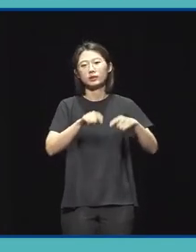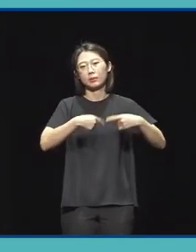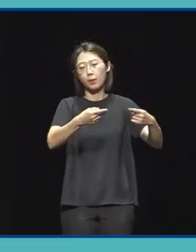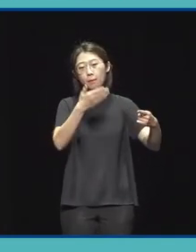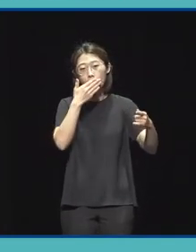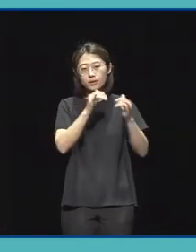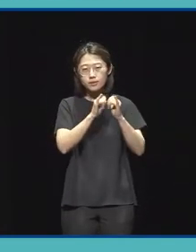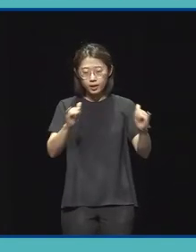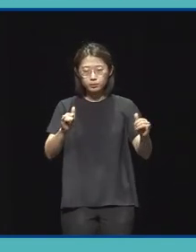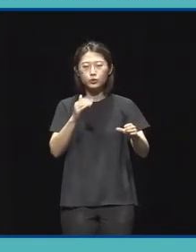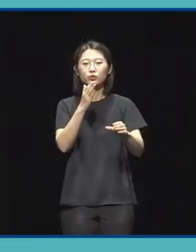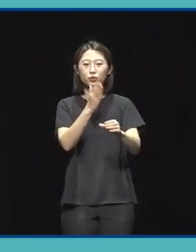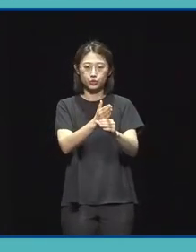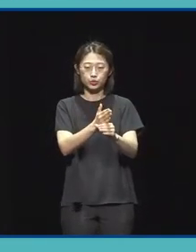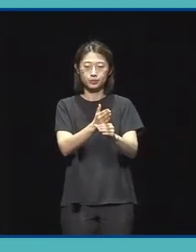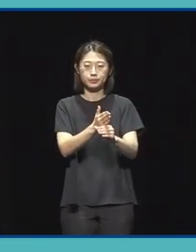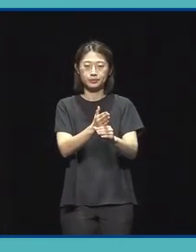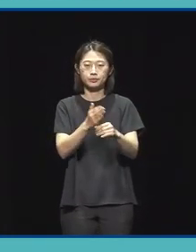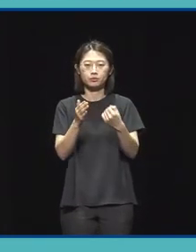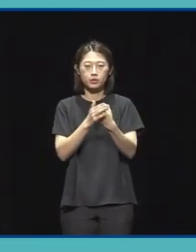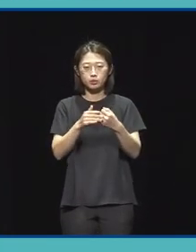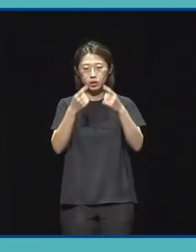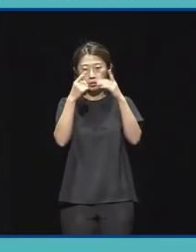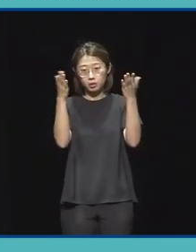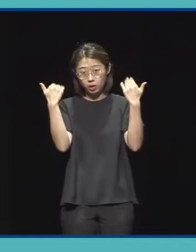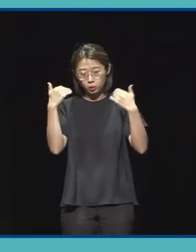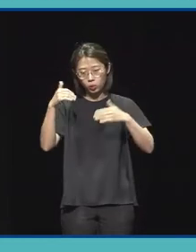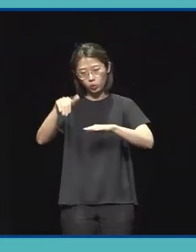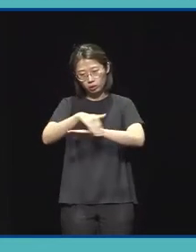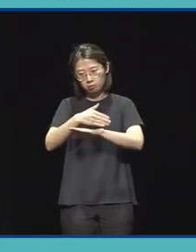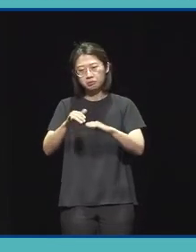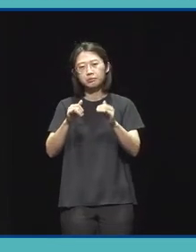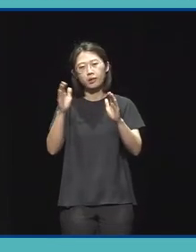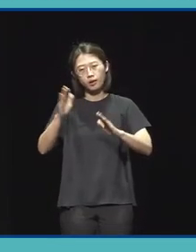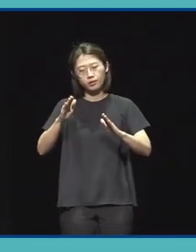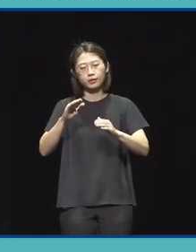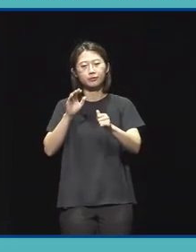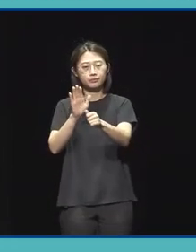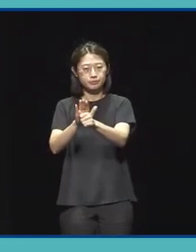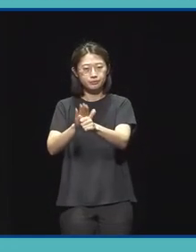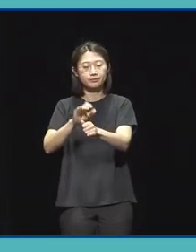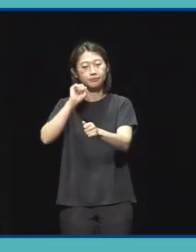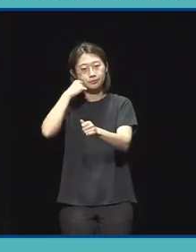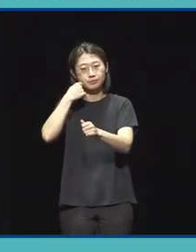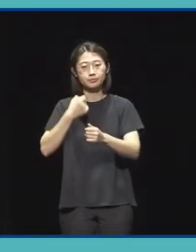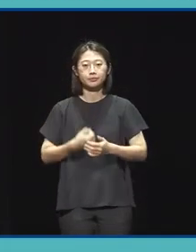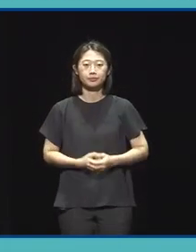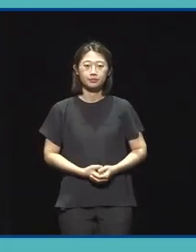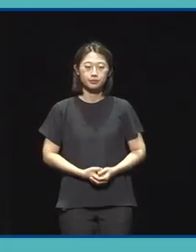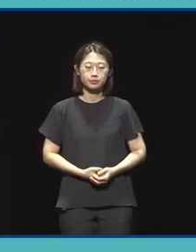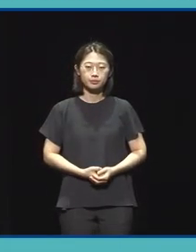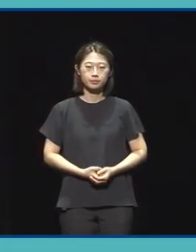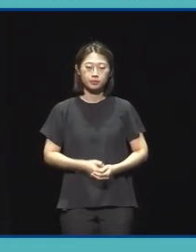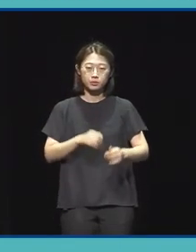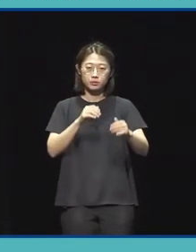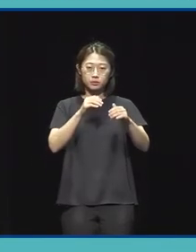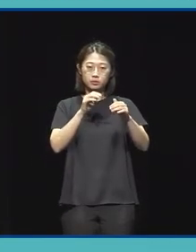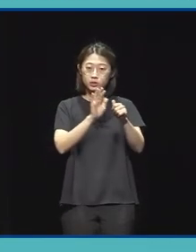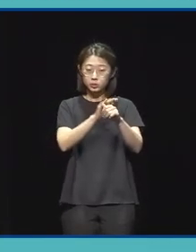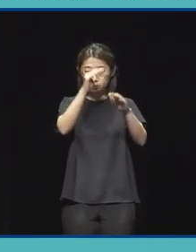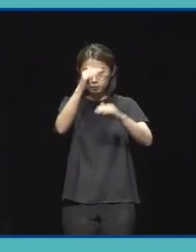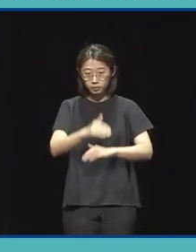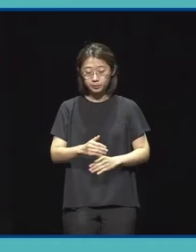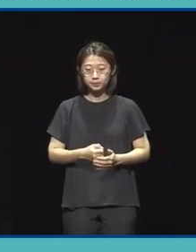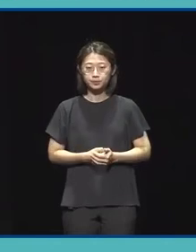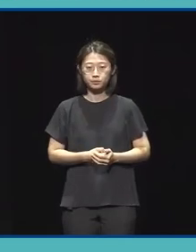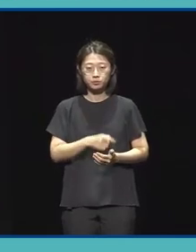분들을 대상으로 합니다. 그래서 대학교 재학생은 지원이 불가합니다. 지원 내용은 저희가 최종